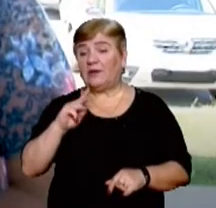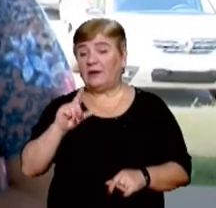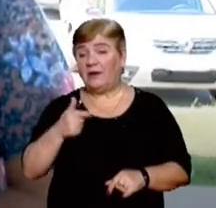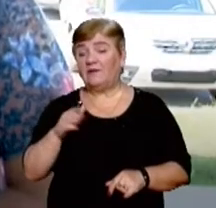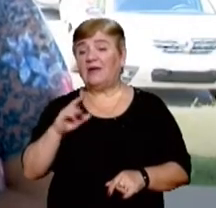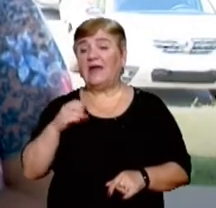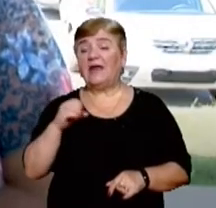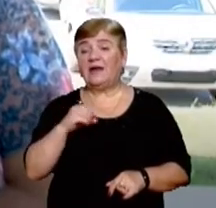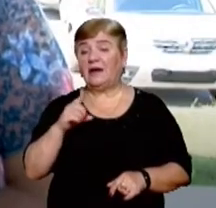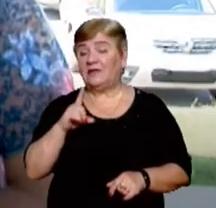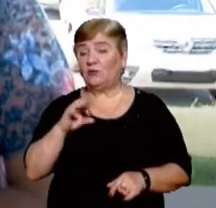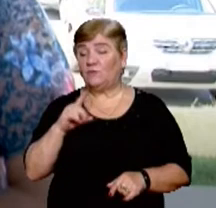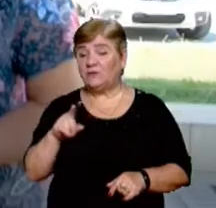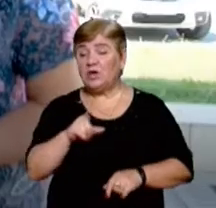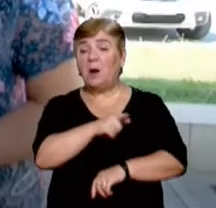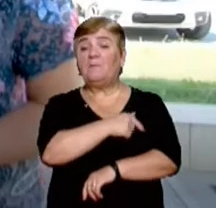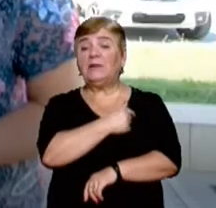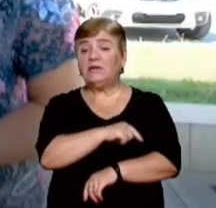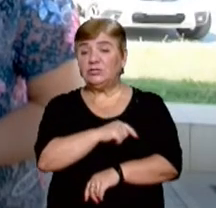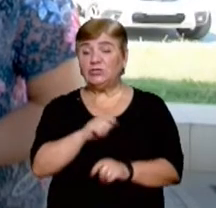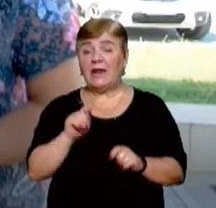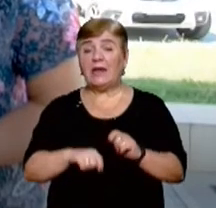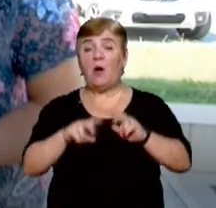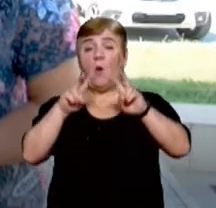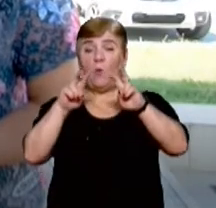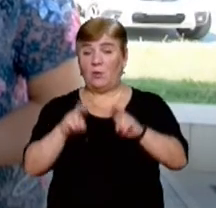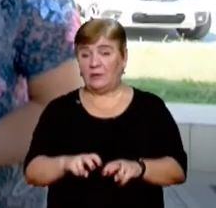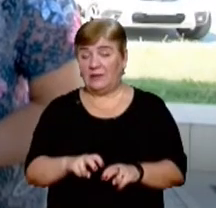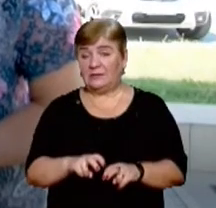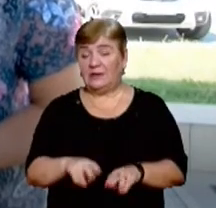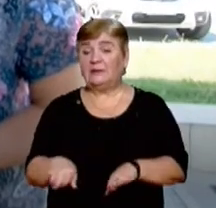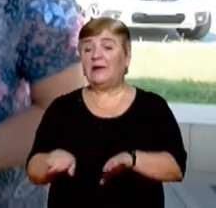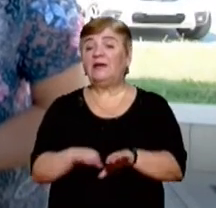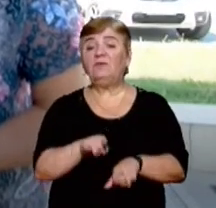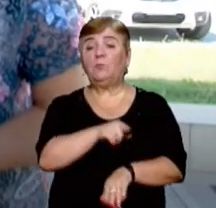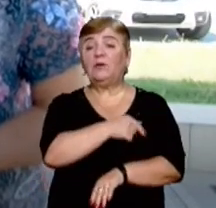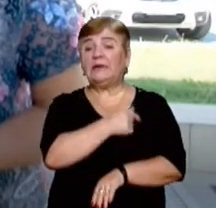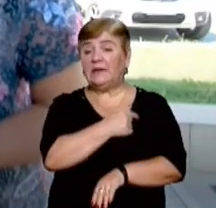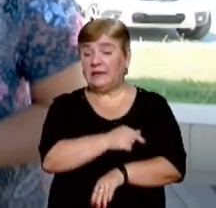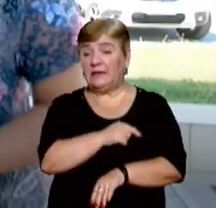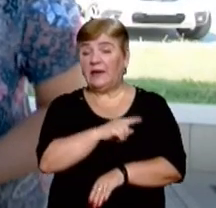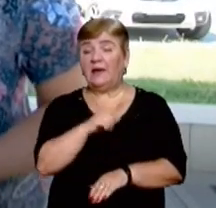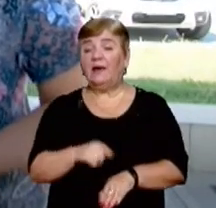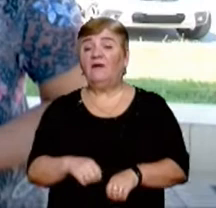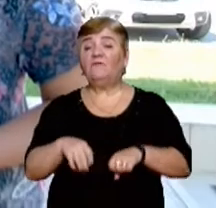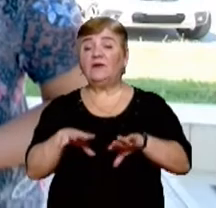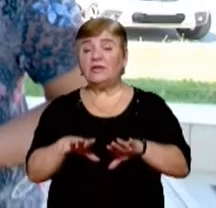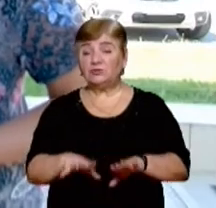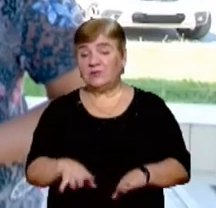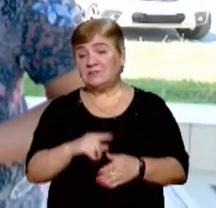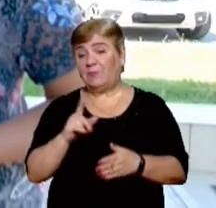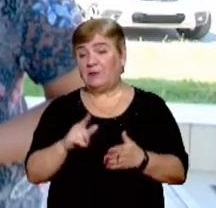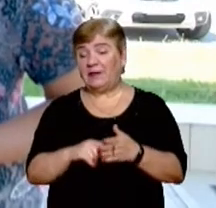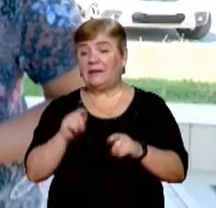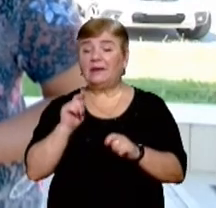Еріка Янович. Медичний огляд на рівні поліклініки вирішується питання перевірки